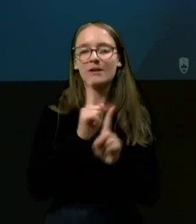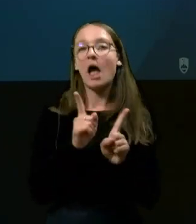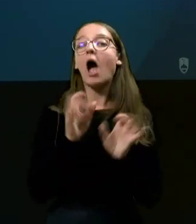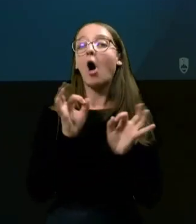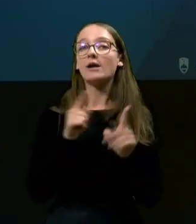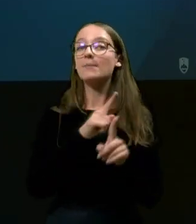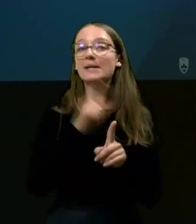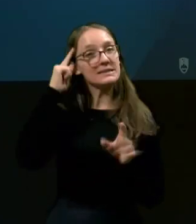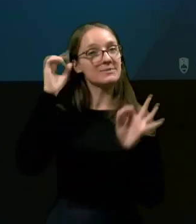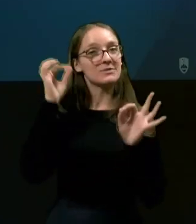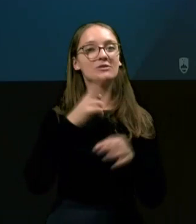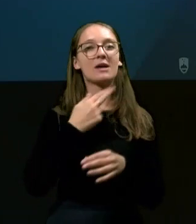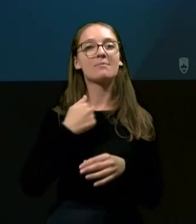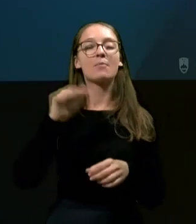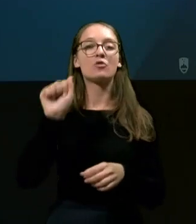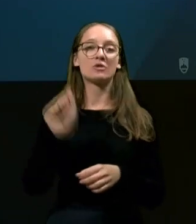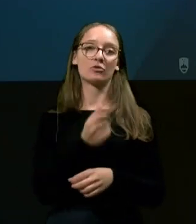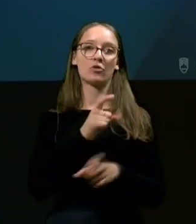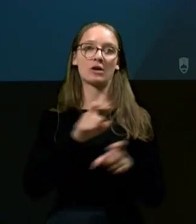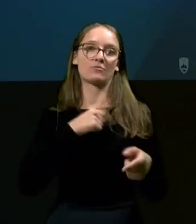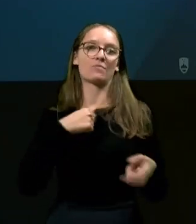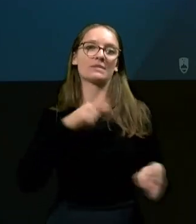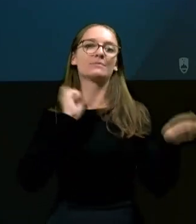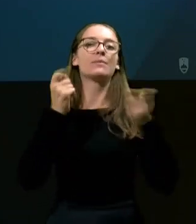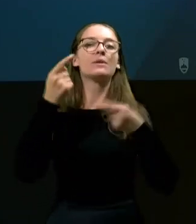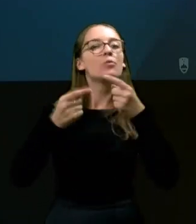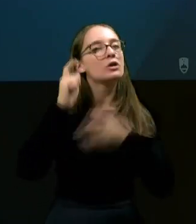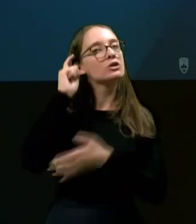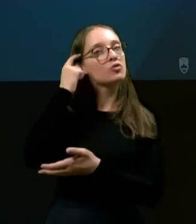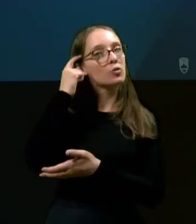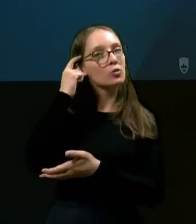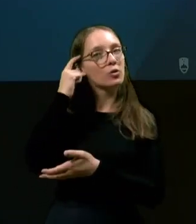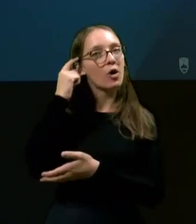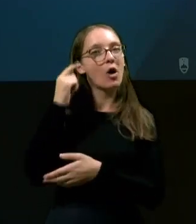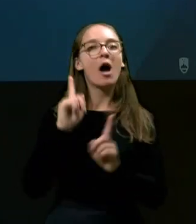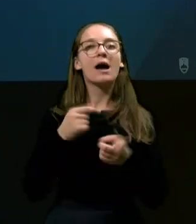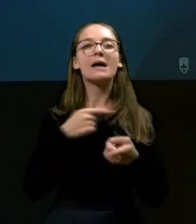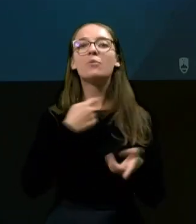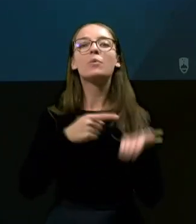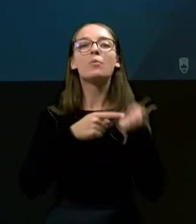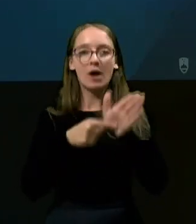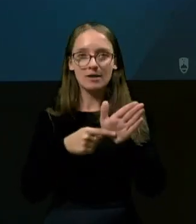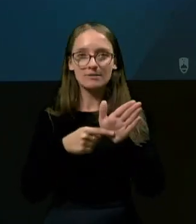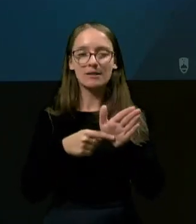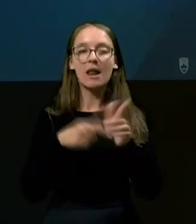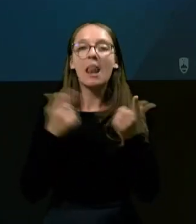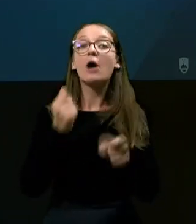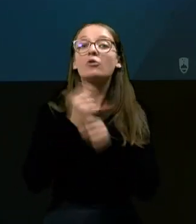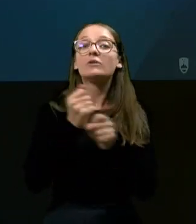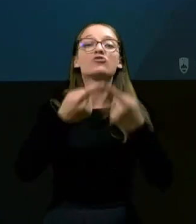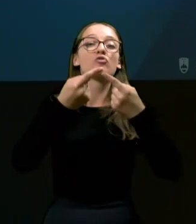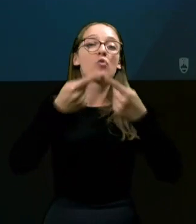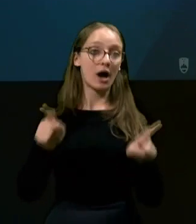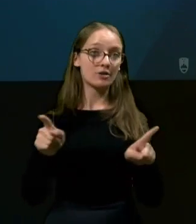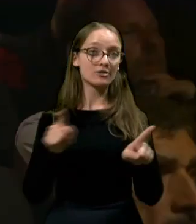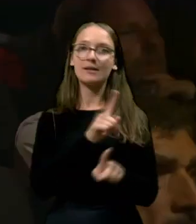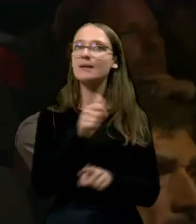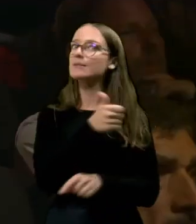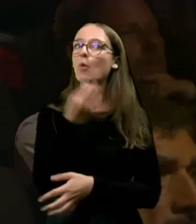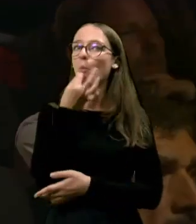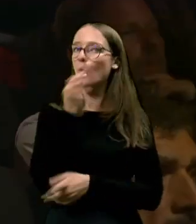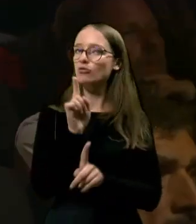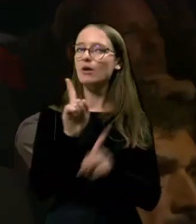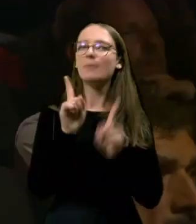mi smo prepričani, da ga imamo zaradi tega, ker smo spremenili v politično kulturo. Ker smo ljudem pokazali, da se da dela druhače. Ne samo boljše,